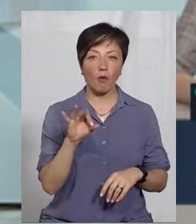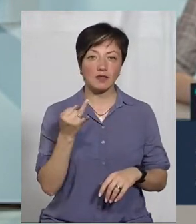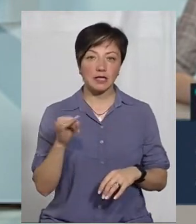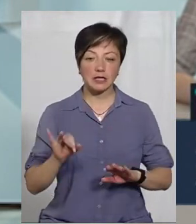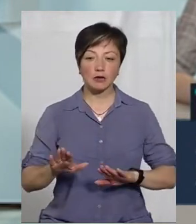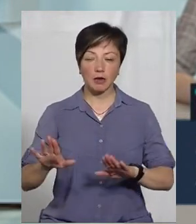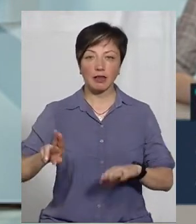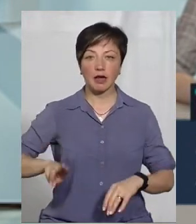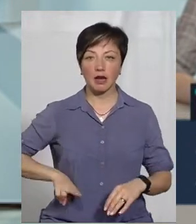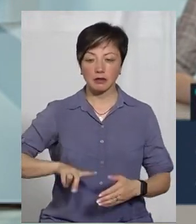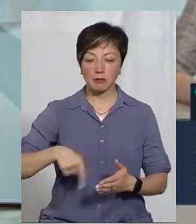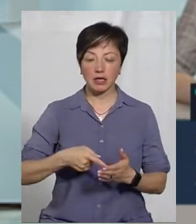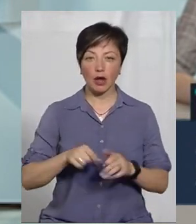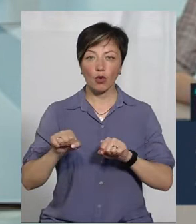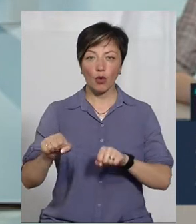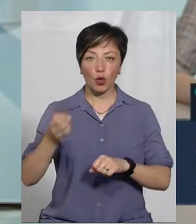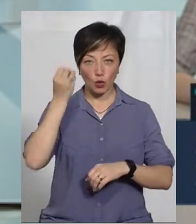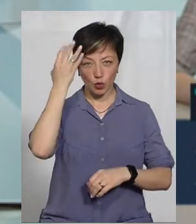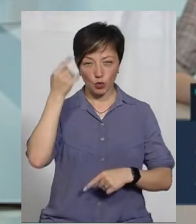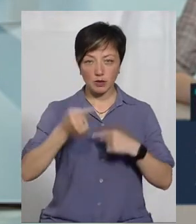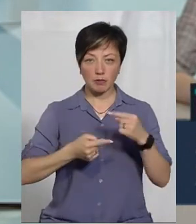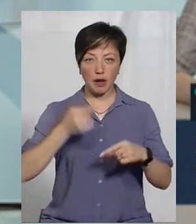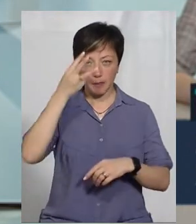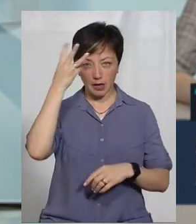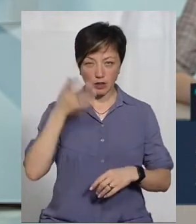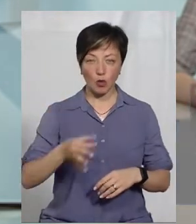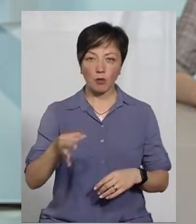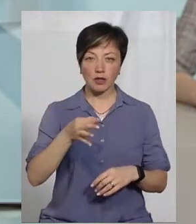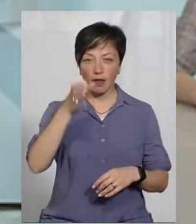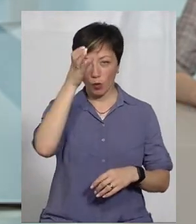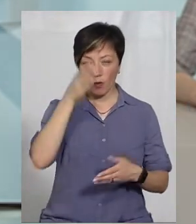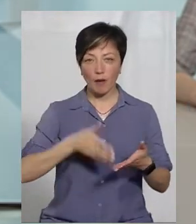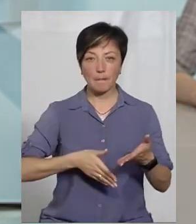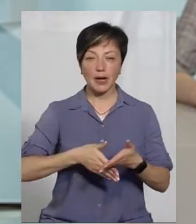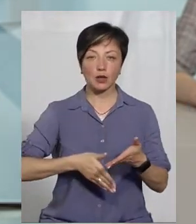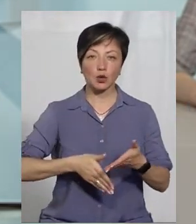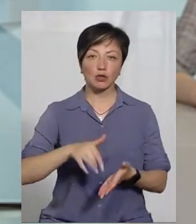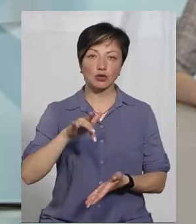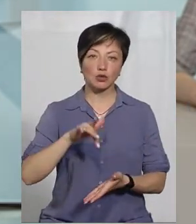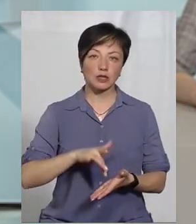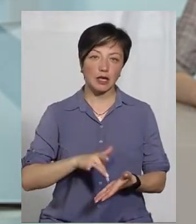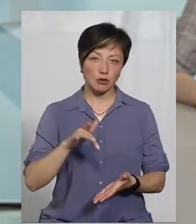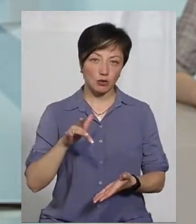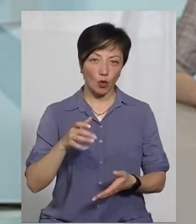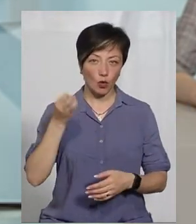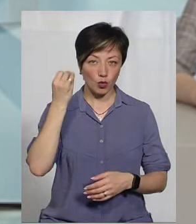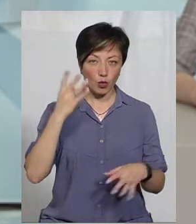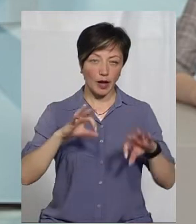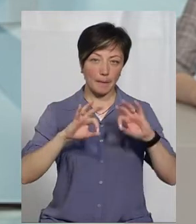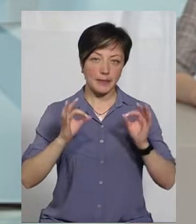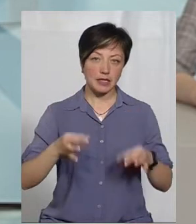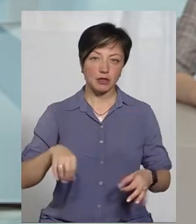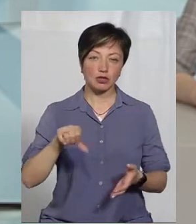заступник директора з питань охорони культурної спадщини Хмельницького обласного науково-методичного центру культури і мистецтва,